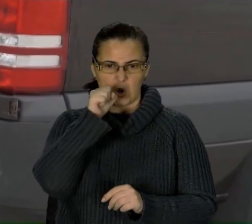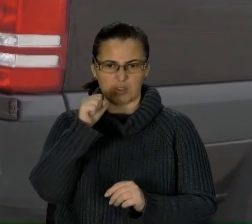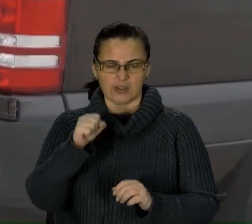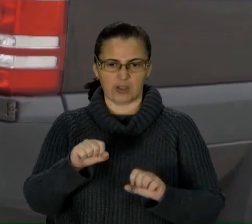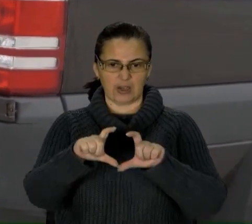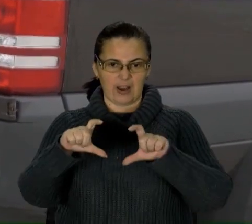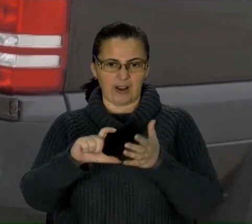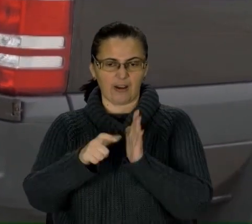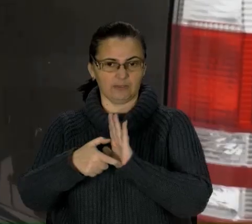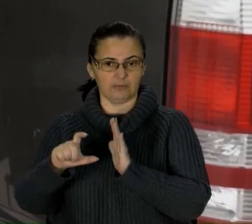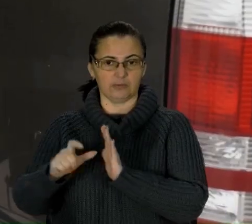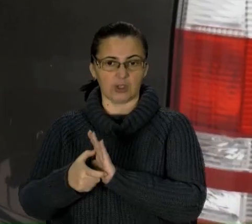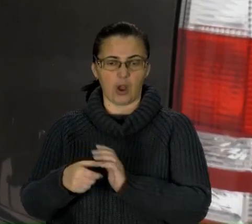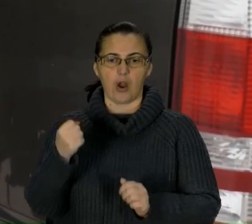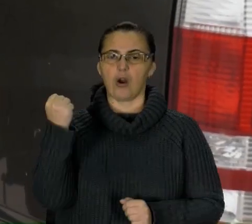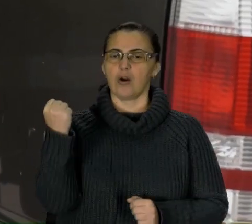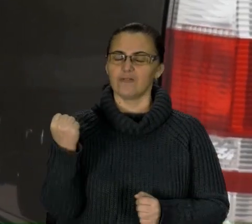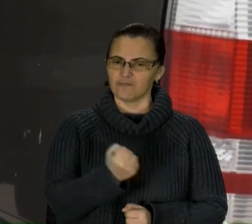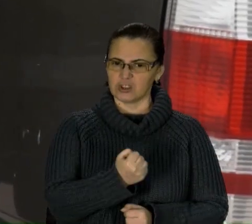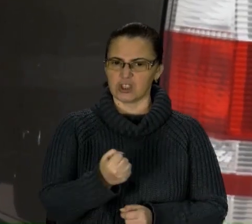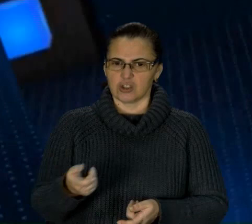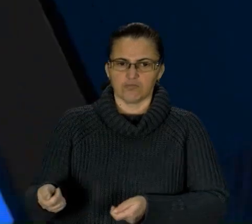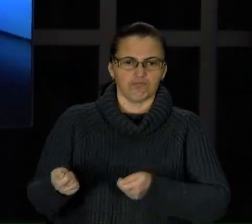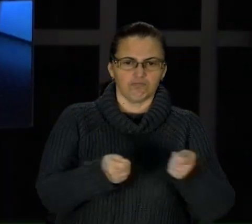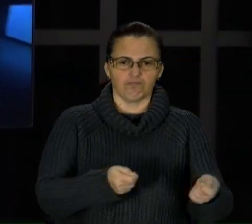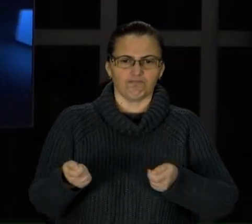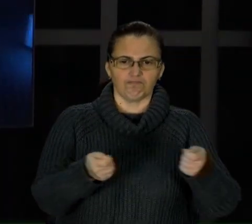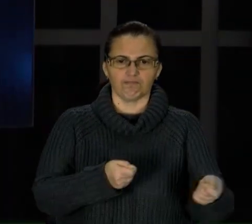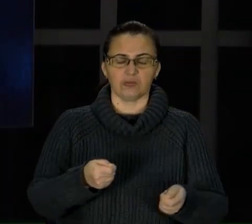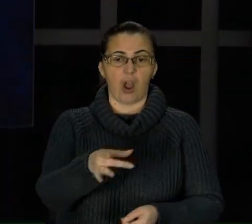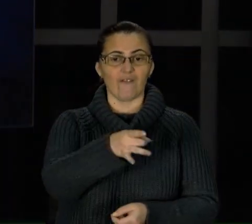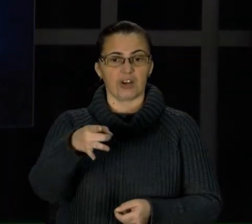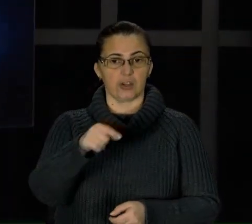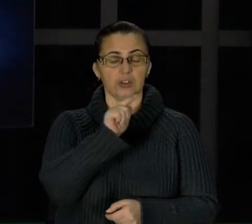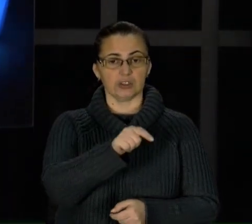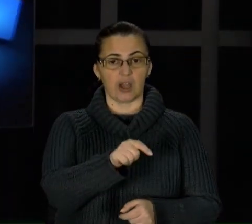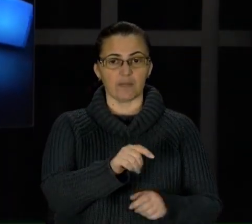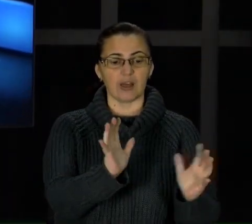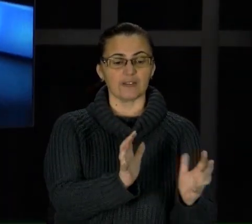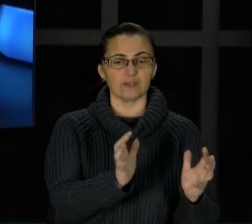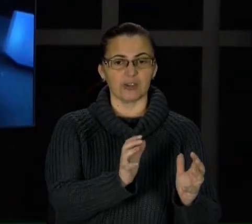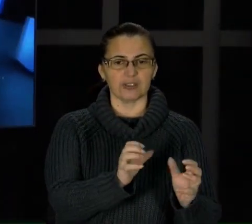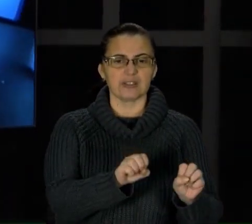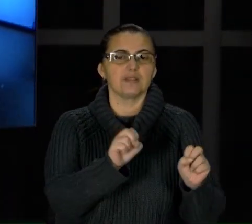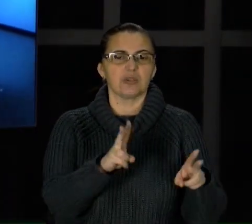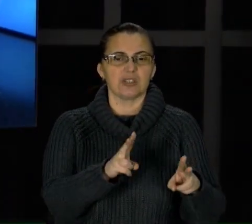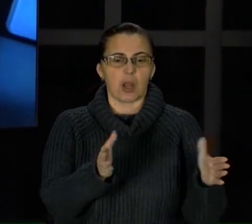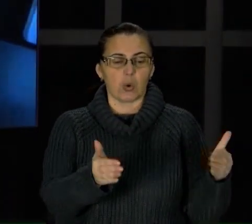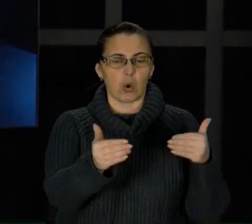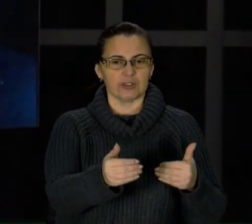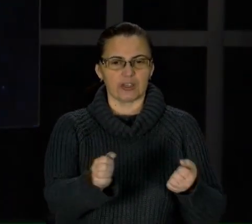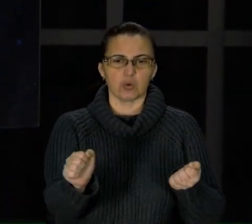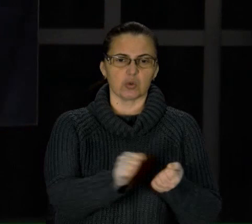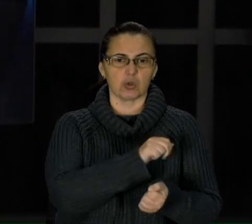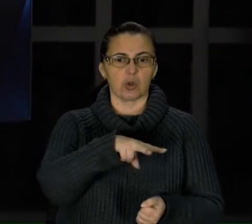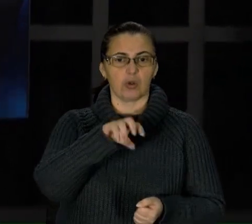Звідти щотижня вестимуть у регіони замороженою. Там її триматимуть у термоконтейнерах із сухим льодом. А із